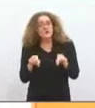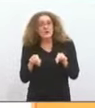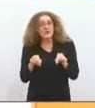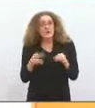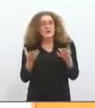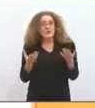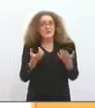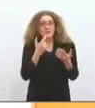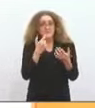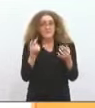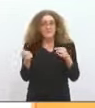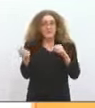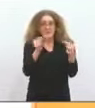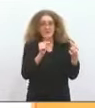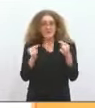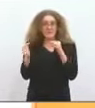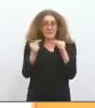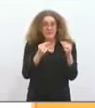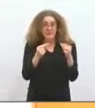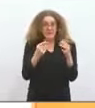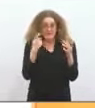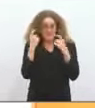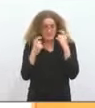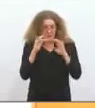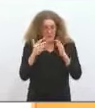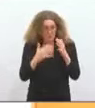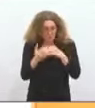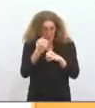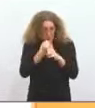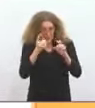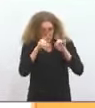savoir quelle est notre trajectoire pour construire le budget.